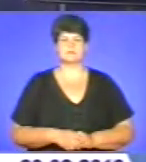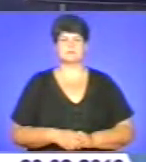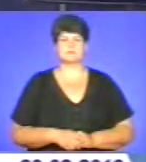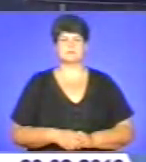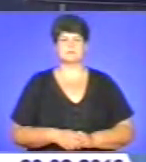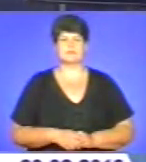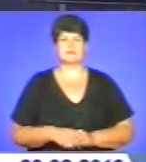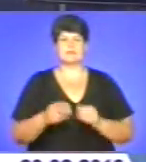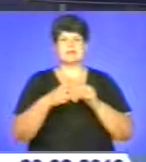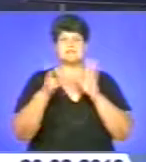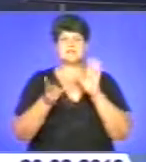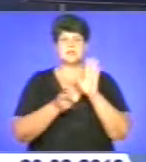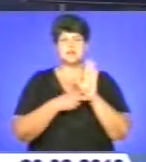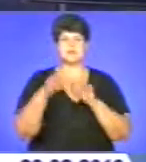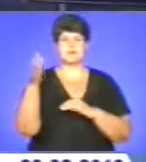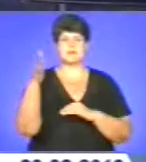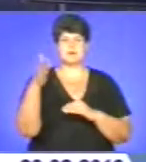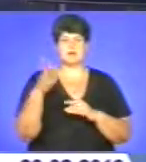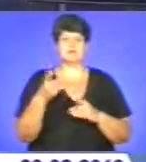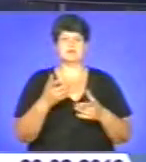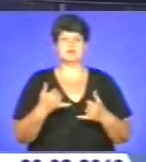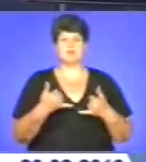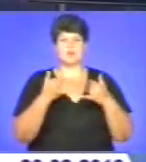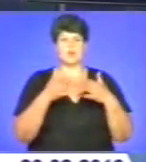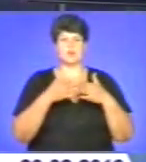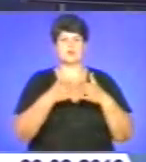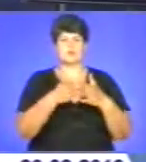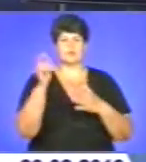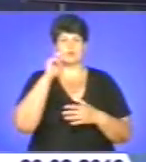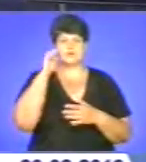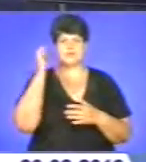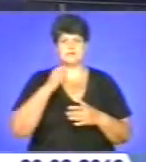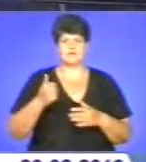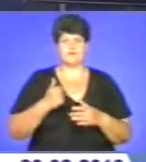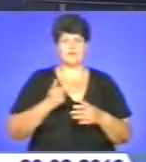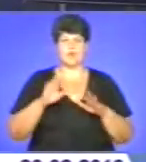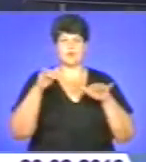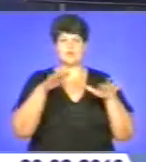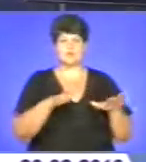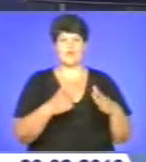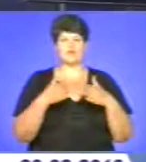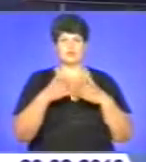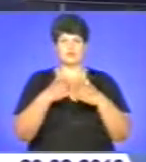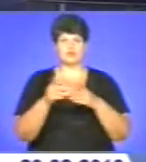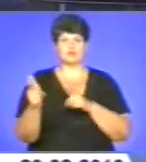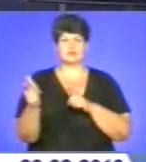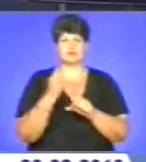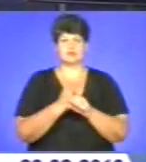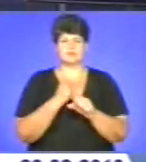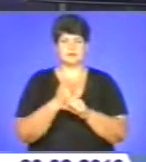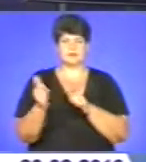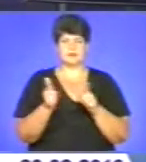17 прапорів для підшефних кораблів та частин Українського військово-морського флоту виготовили у Тернополі.